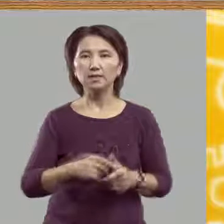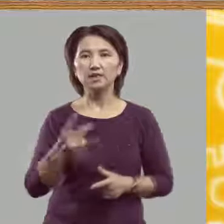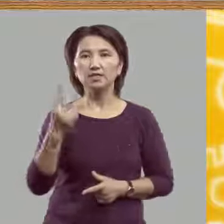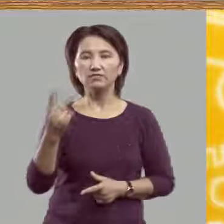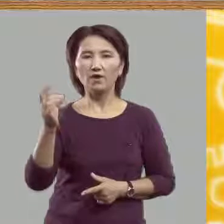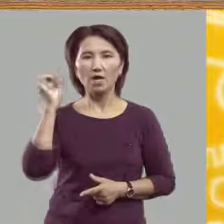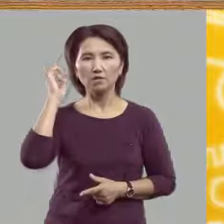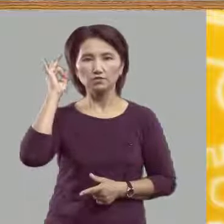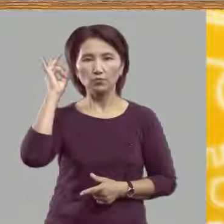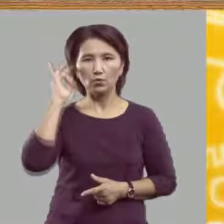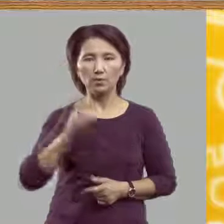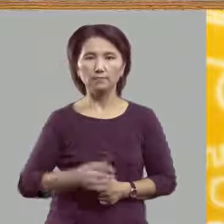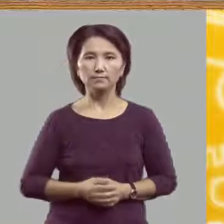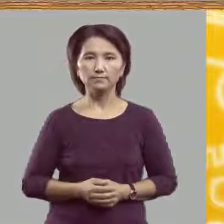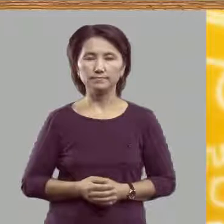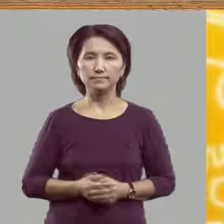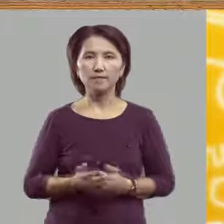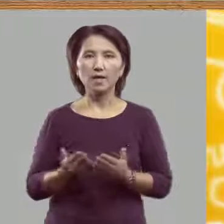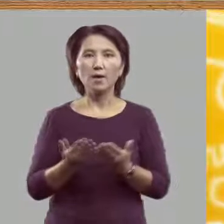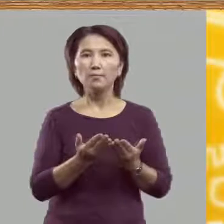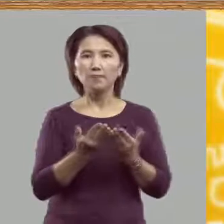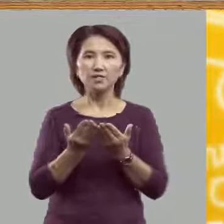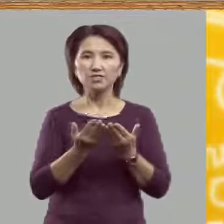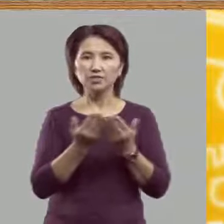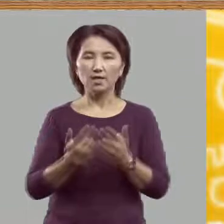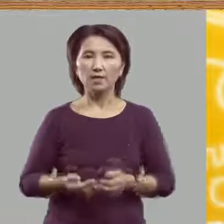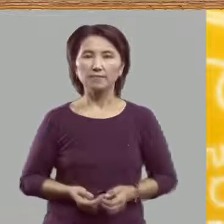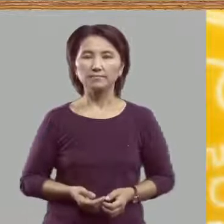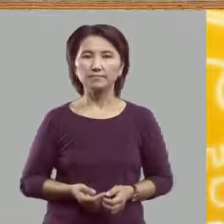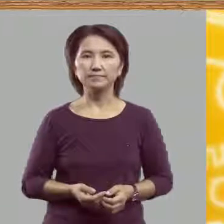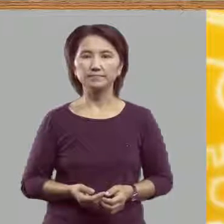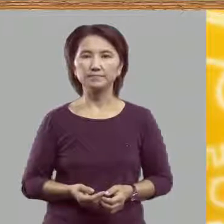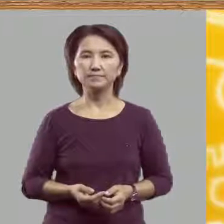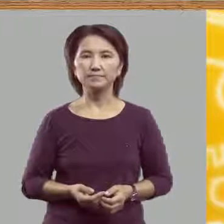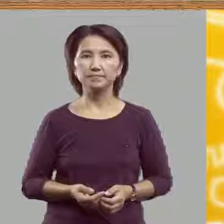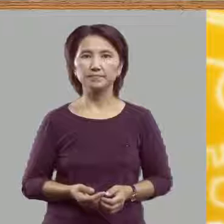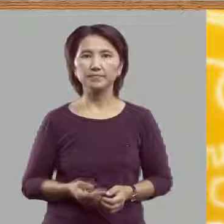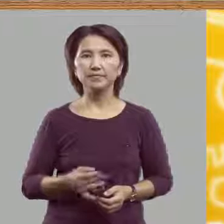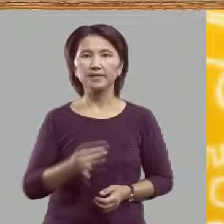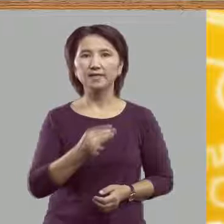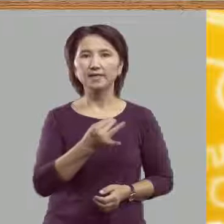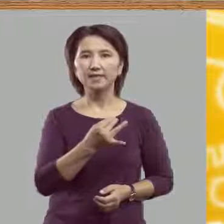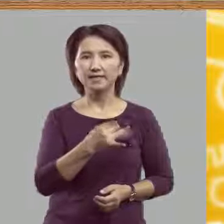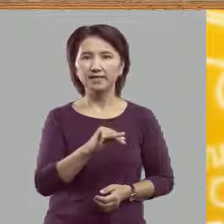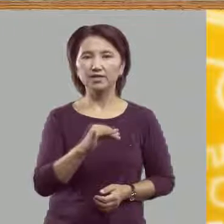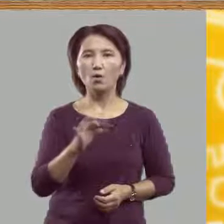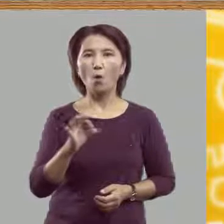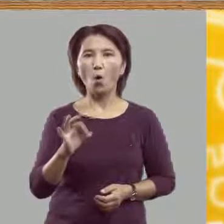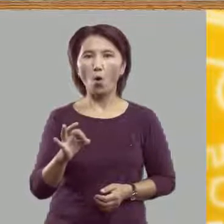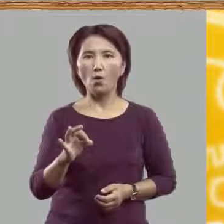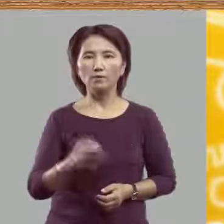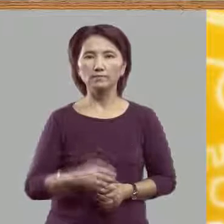звука. Прочитаем. ИЙ-О.